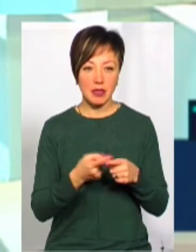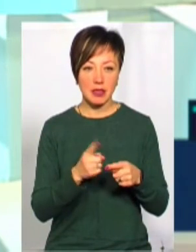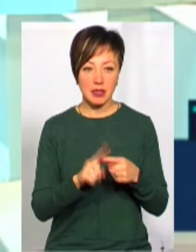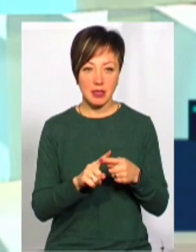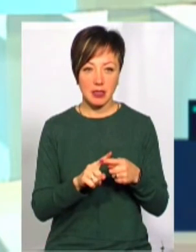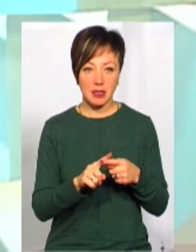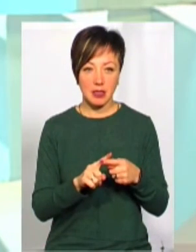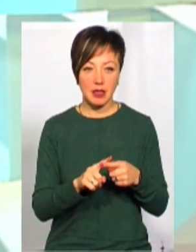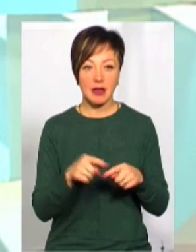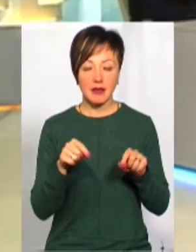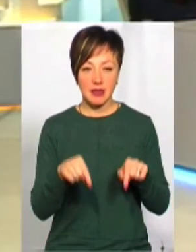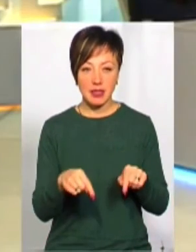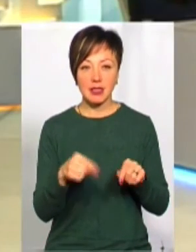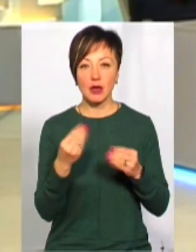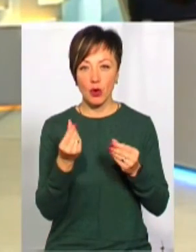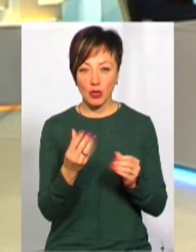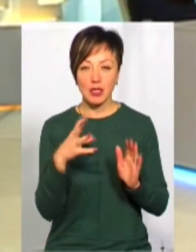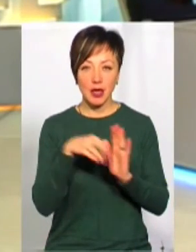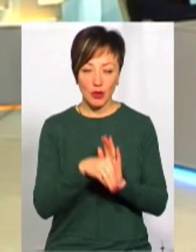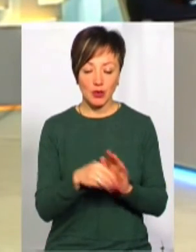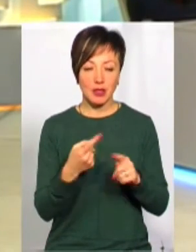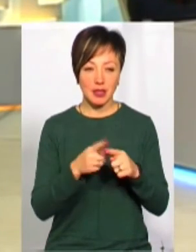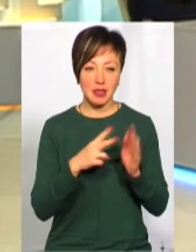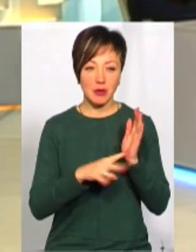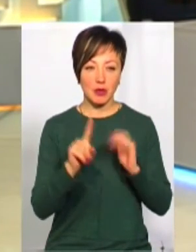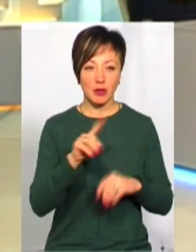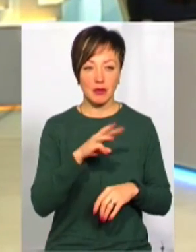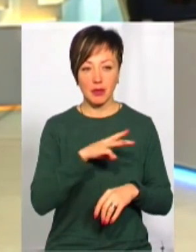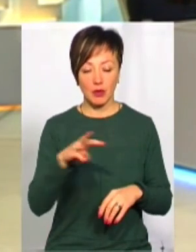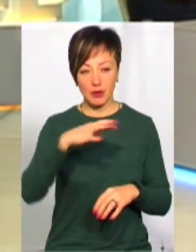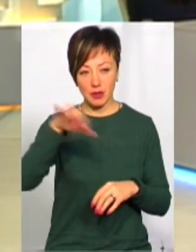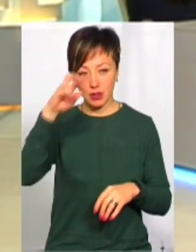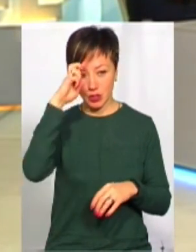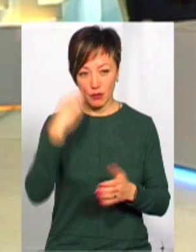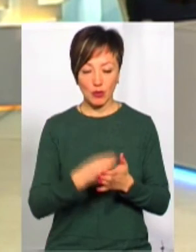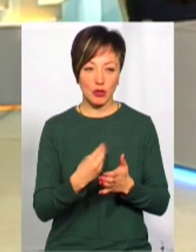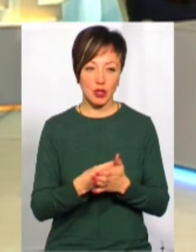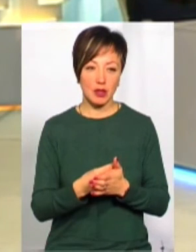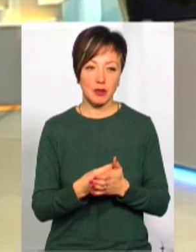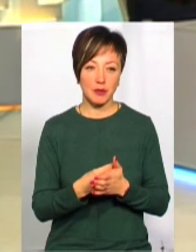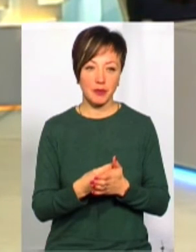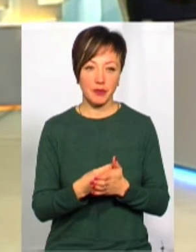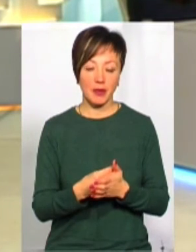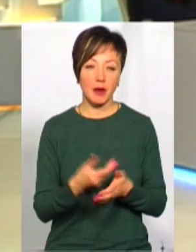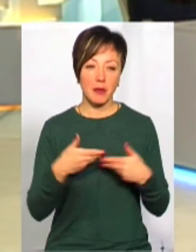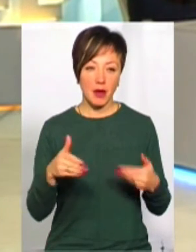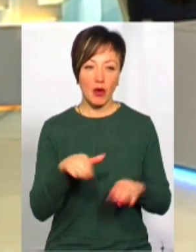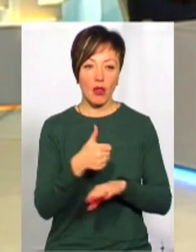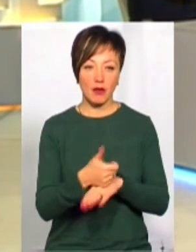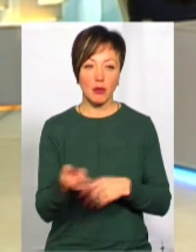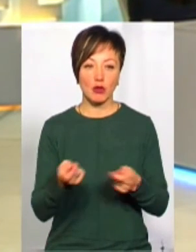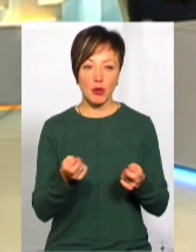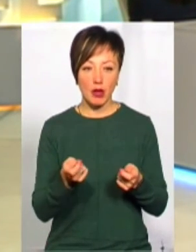якраз в цій статці – це ті гроші, які пішли… які вилучаються в державний бюджет, але ми є головним